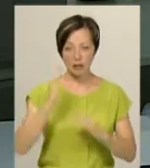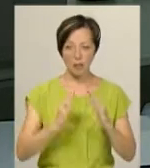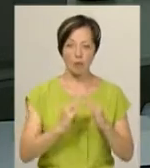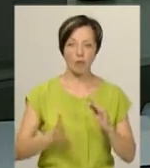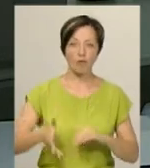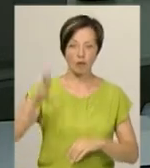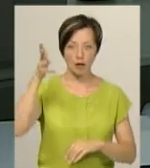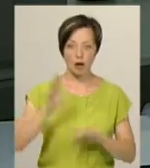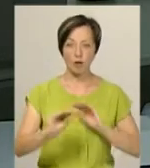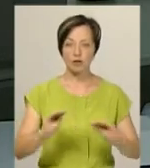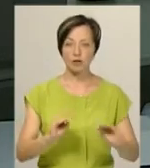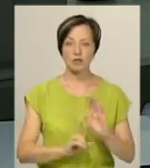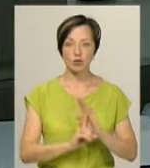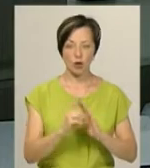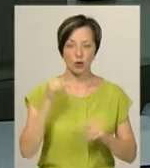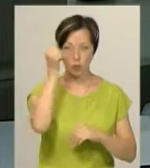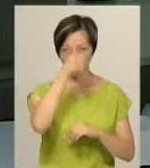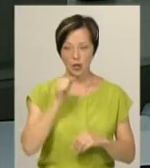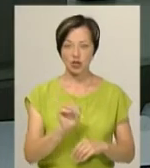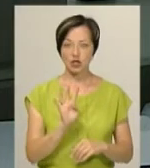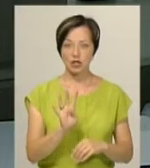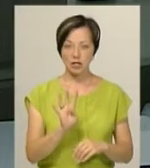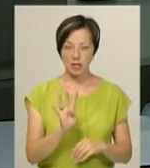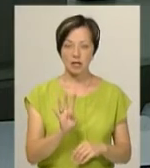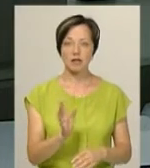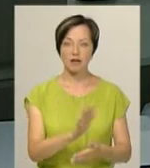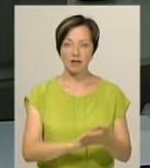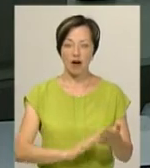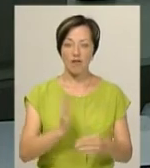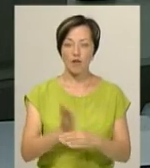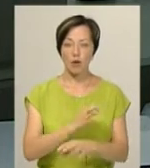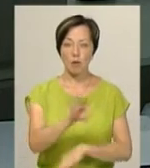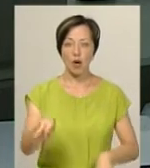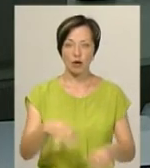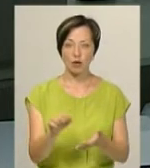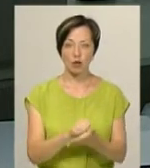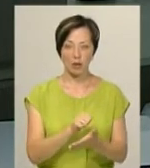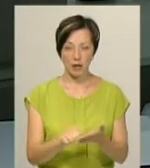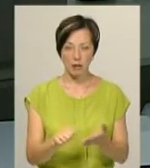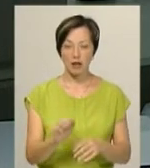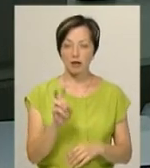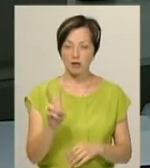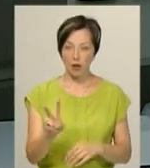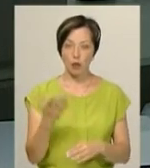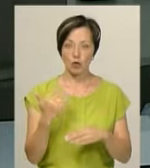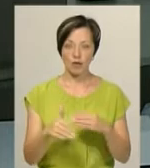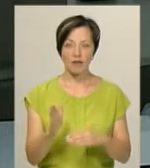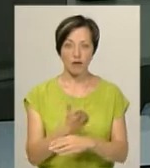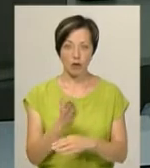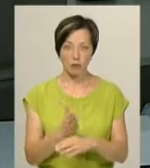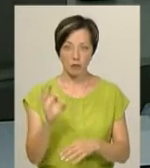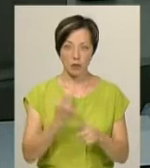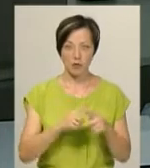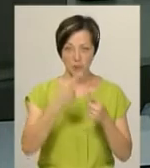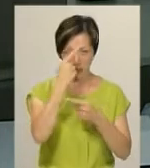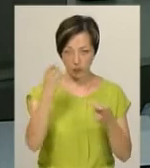Стільки ж облаштували з початку року. На 4 триває виготовлення проєктно-кошторисної документації. На 2 її вже виготовили. Про